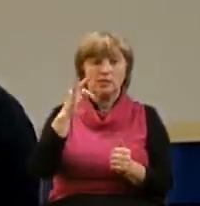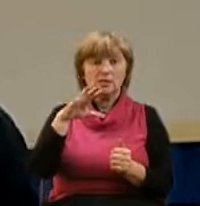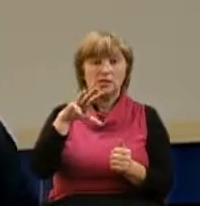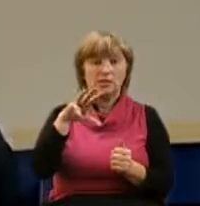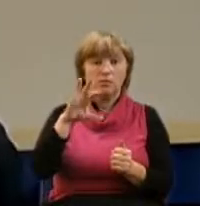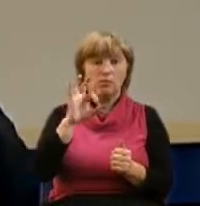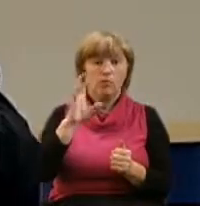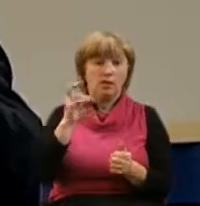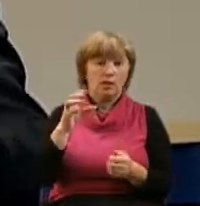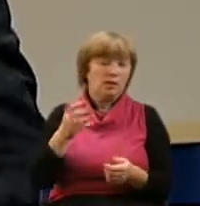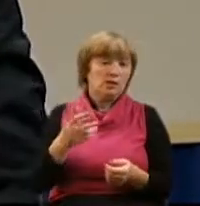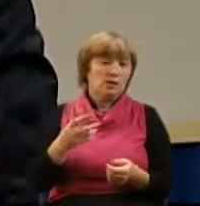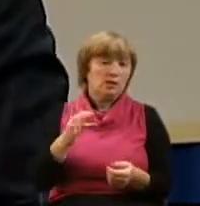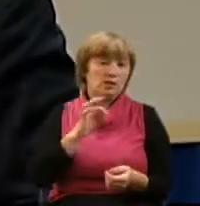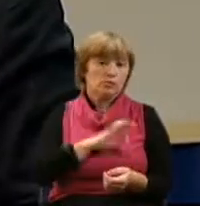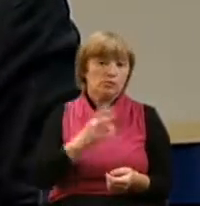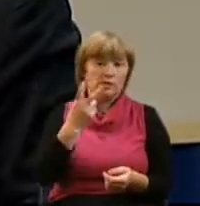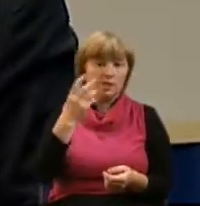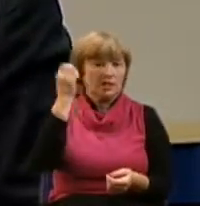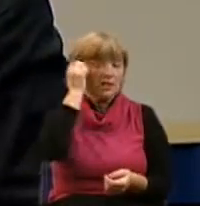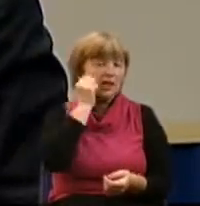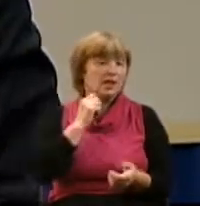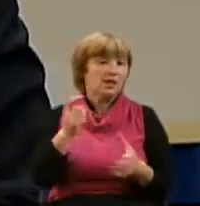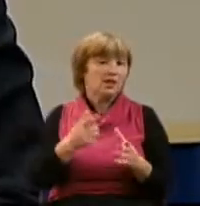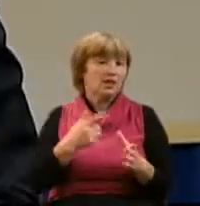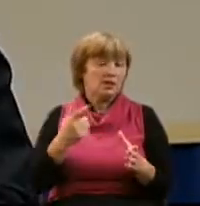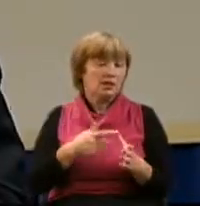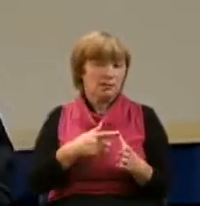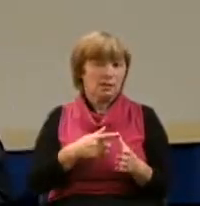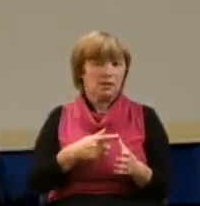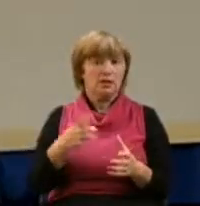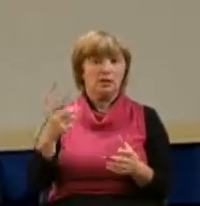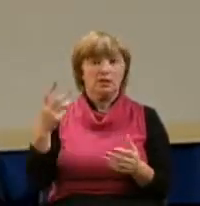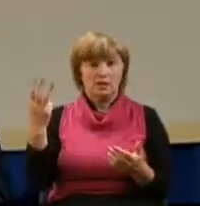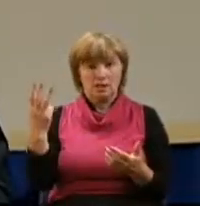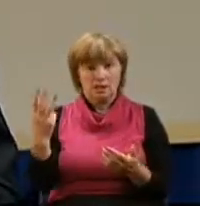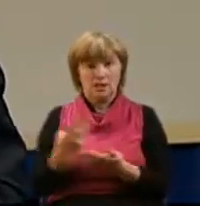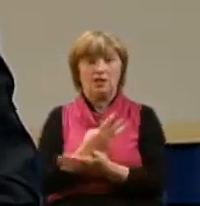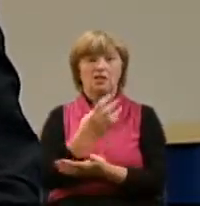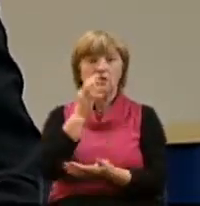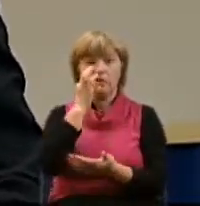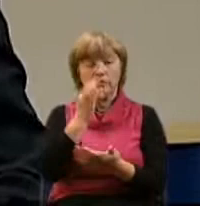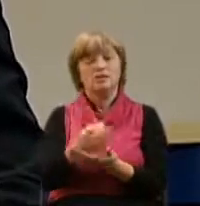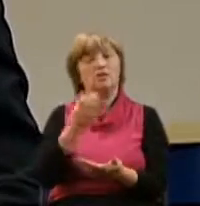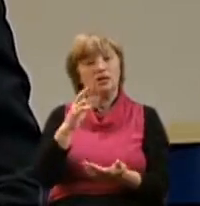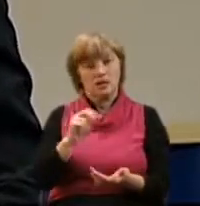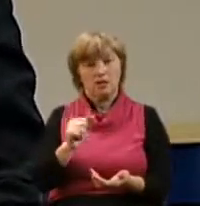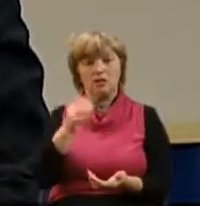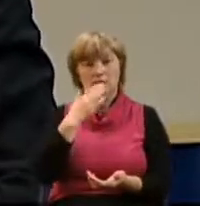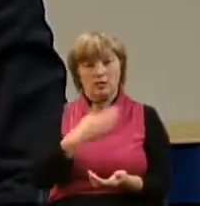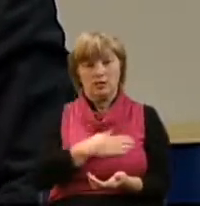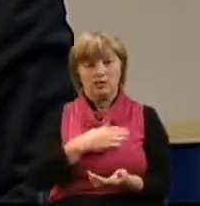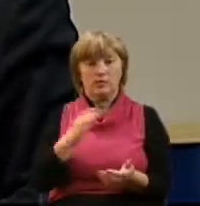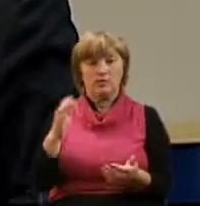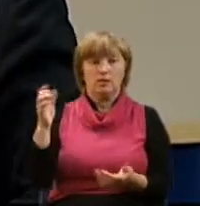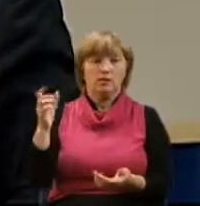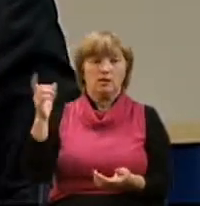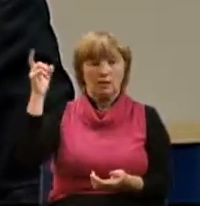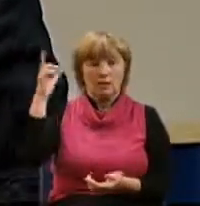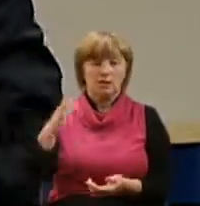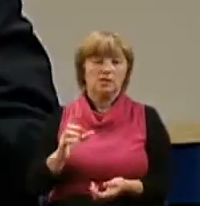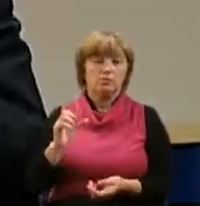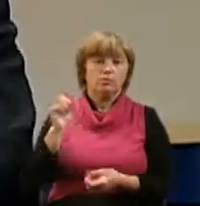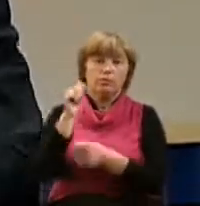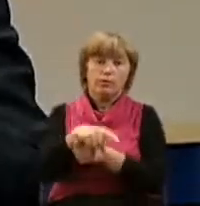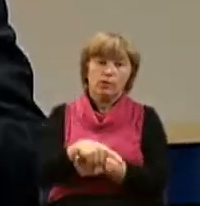старое имя. И трижды мы видим, что Петр отвечает, что он любит его. И Господь поручил